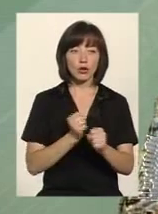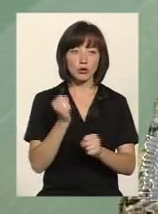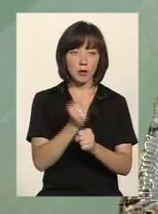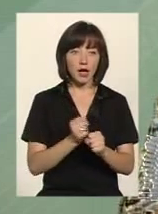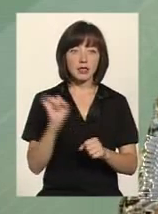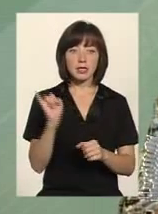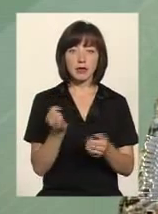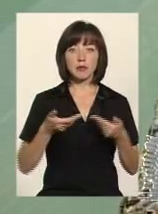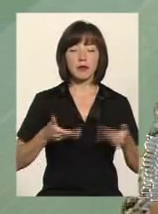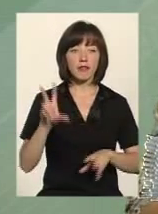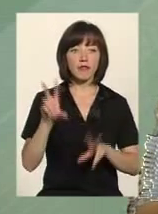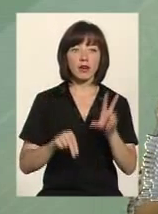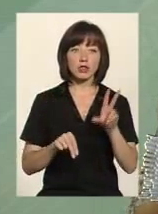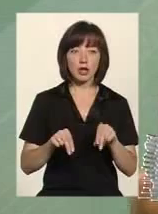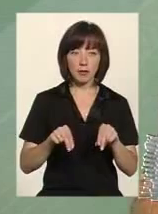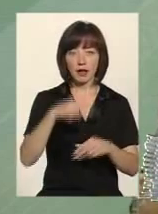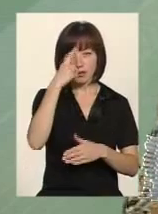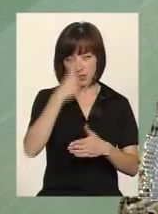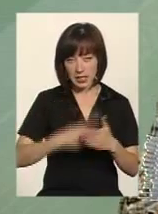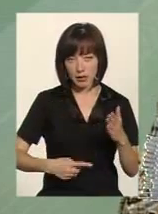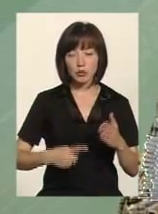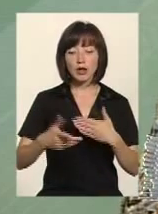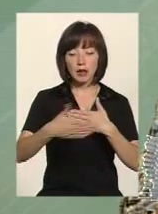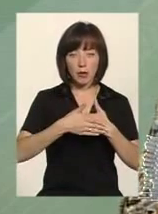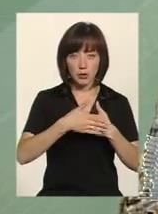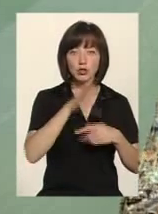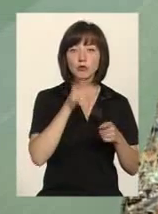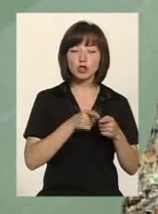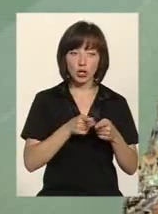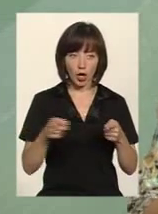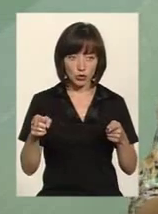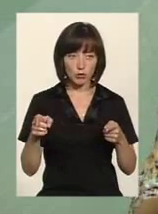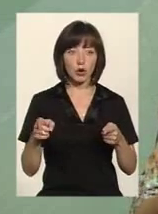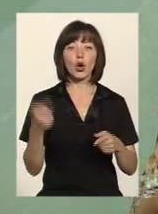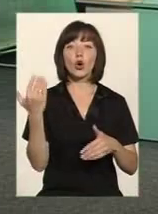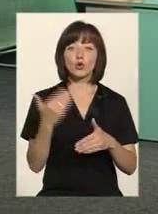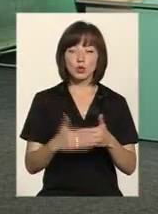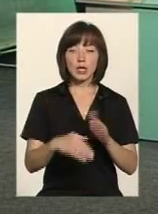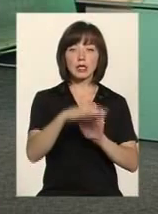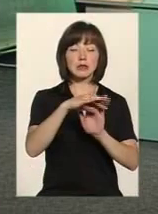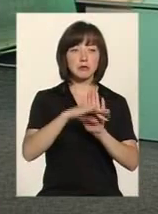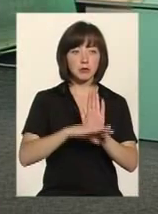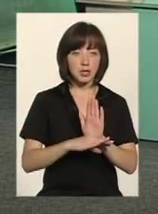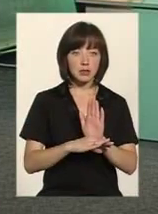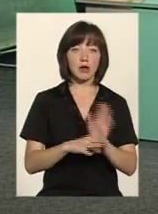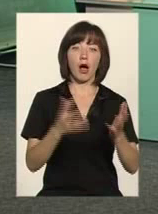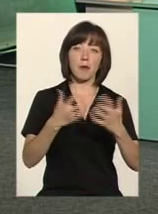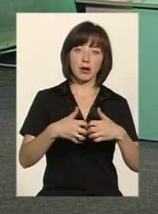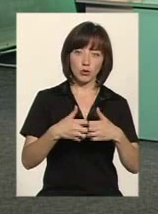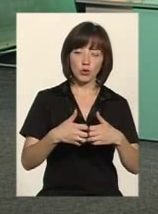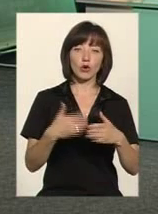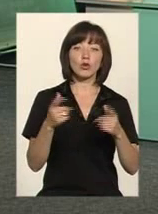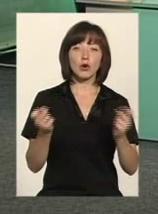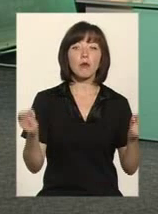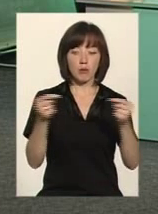І ми вважаємо, надіємо, сподіваємося, що найближчим часом вже список, що стосується апаратури, він